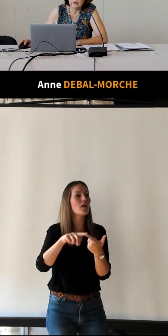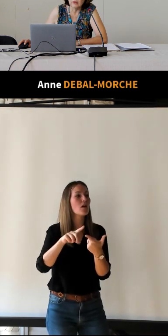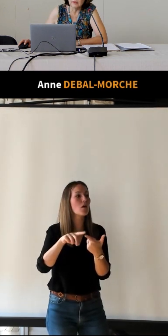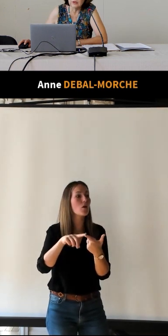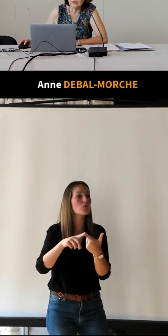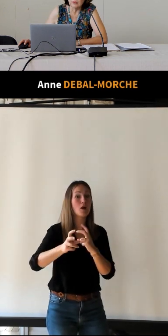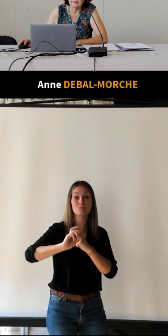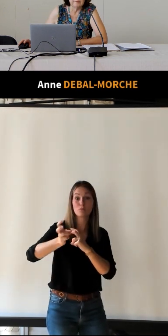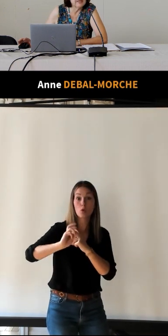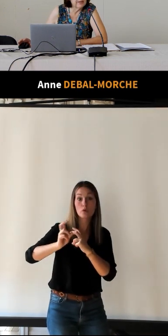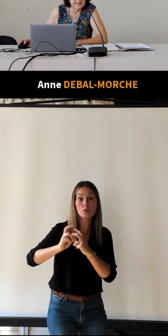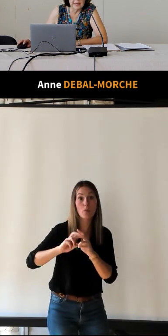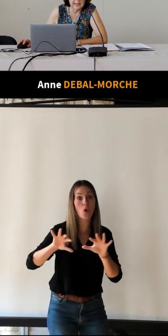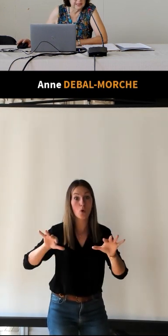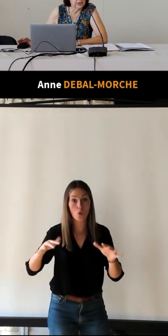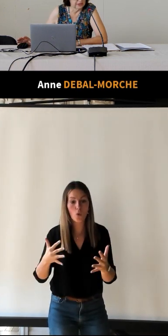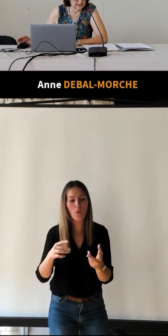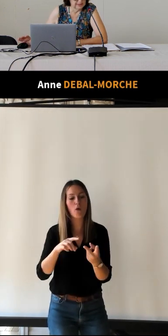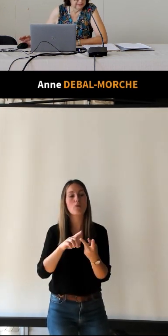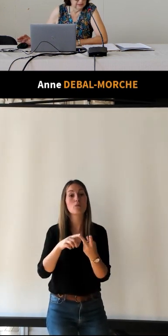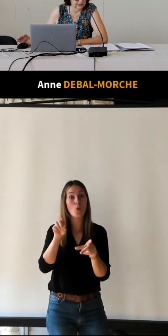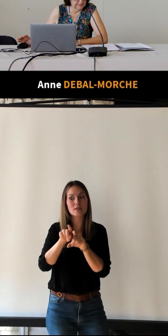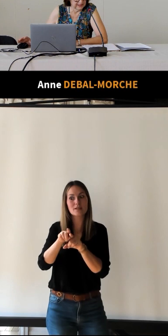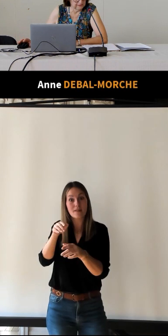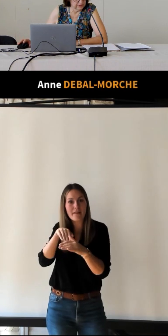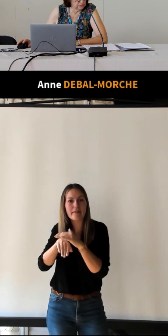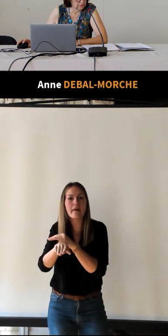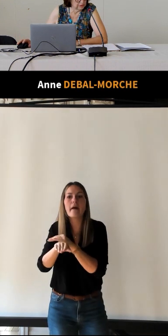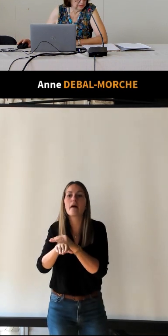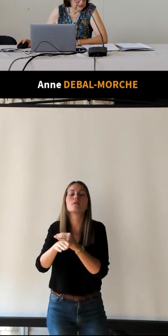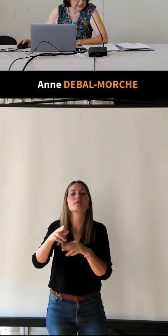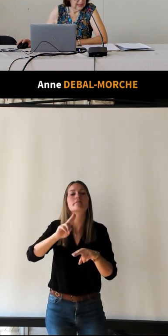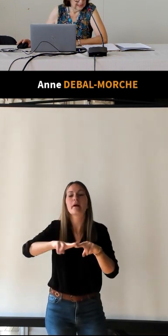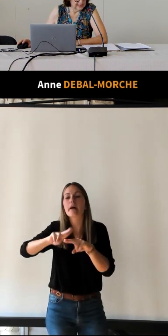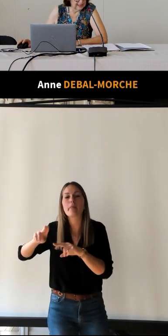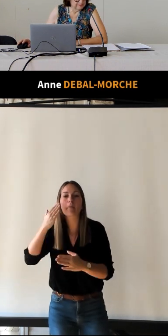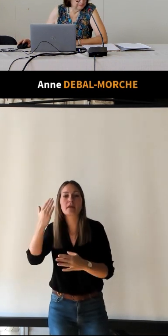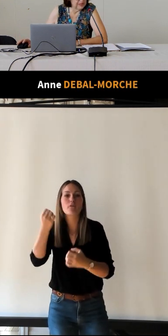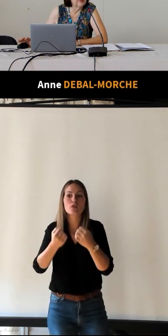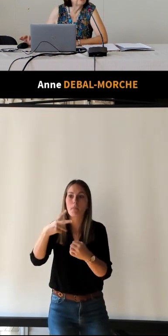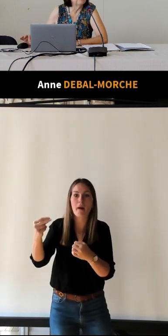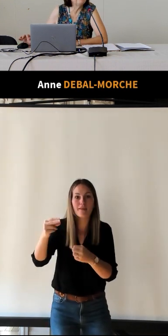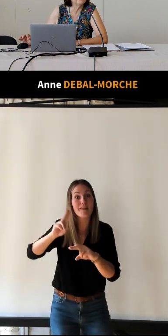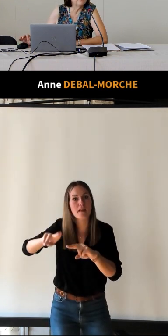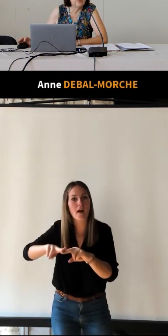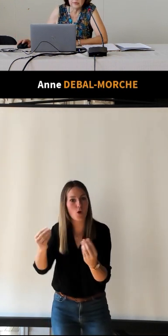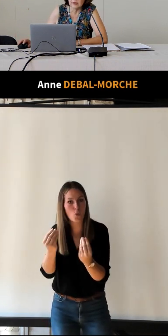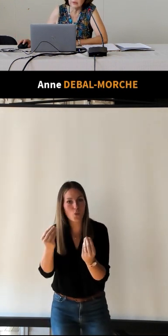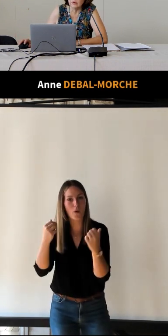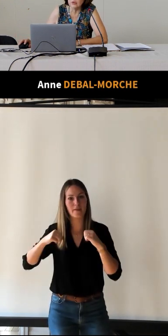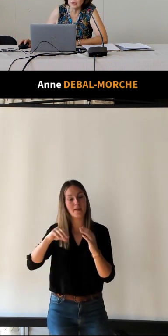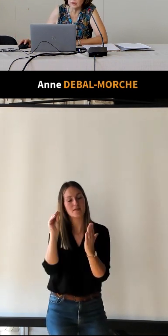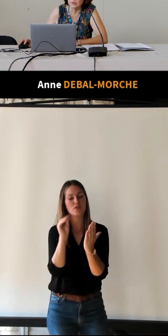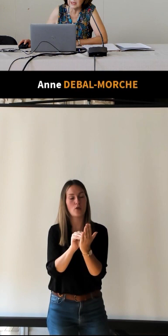moyens de locomotion, mais avec un garage qui permet de réparer les voitures. Et puis, le petit plus,